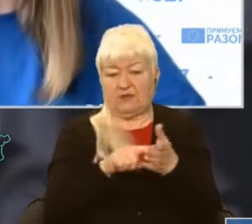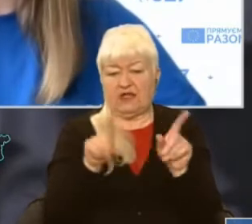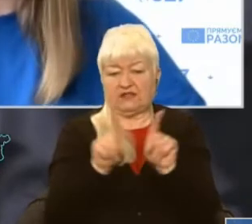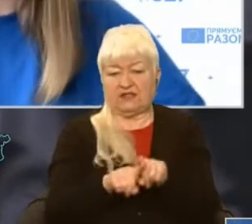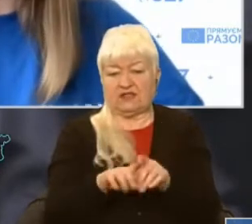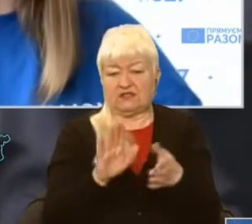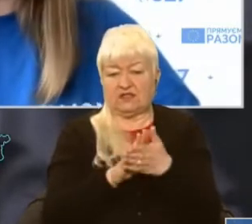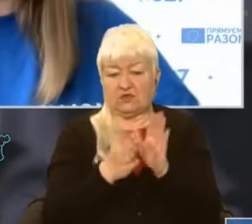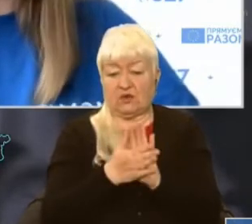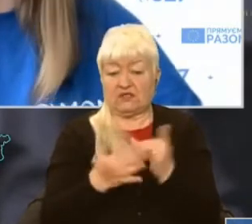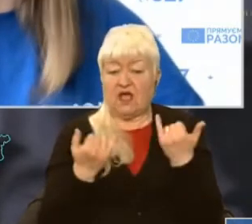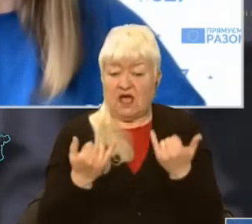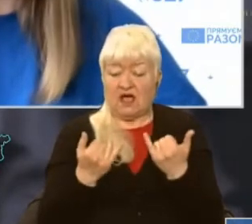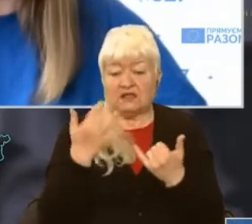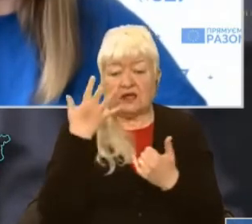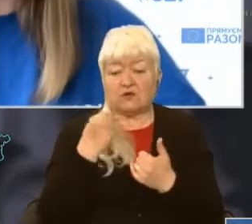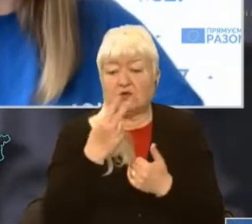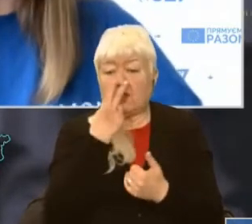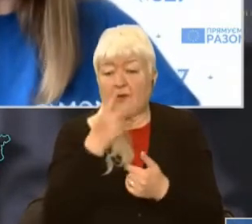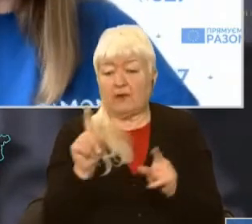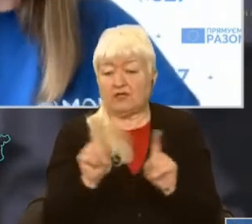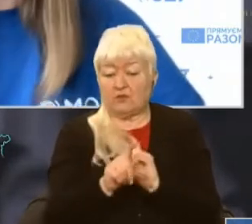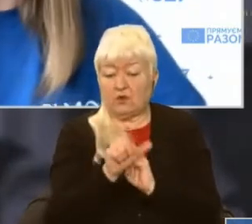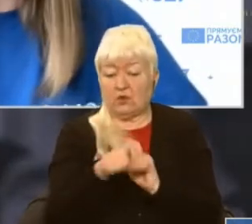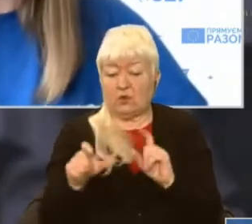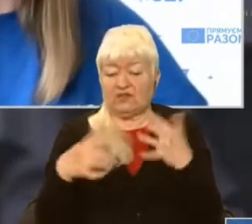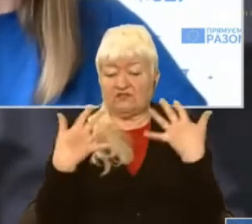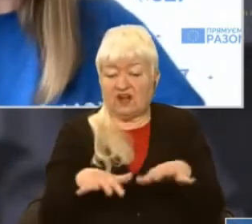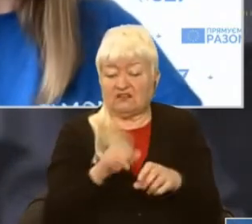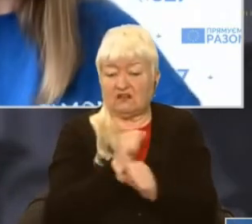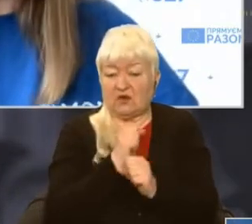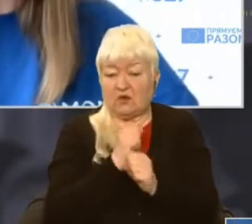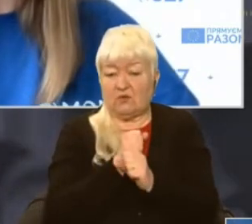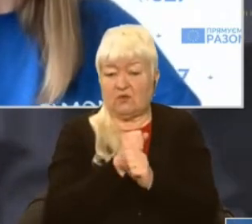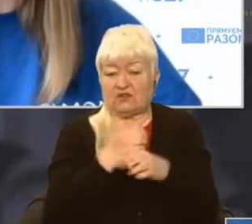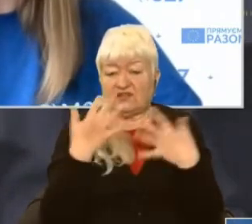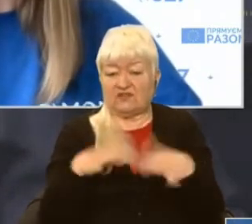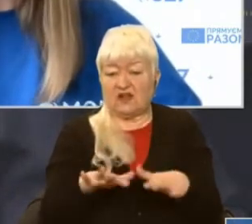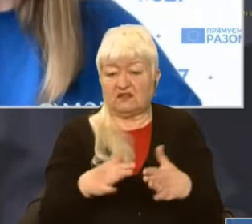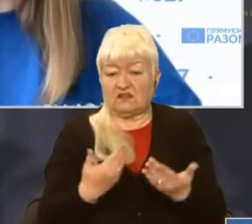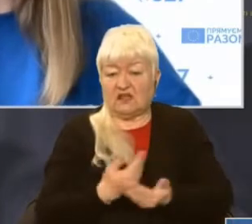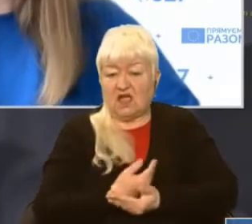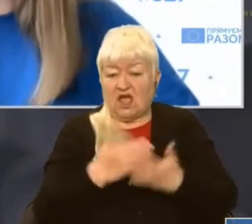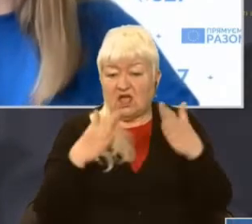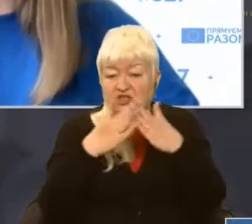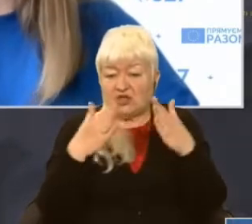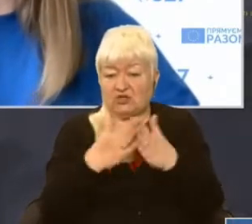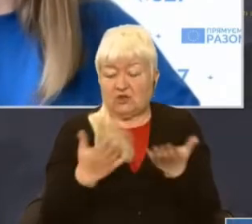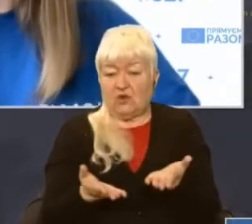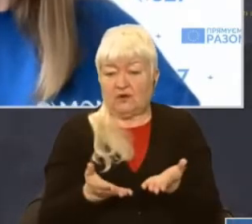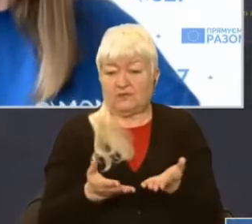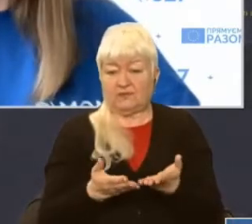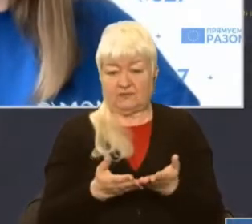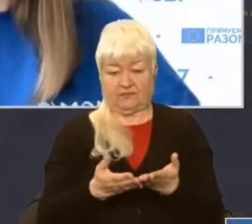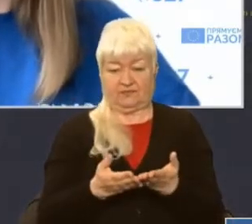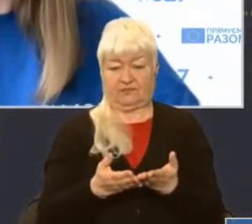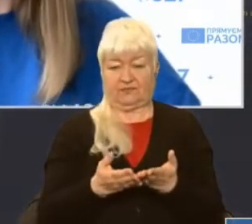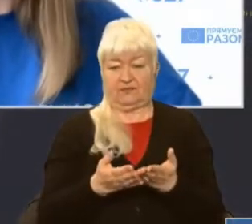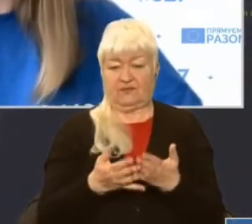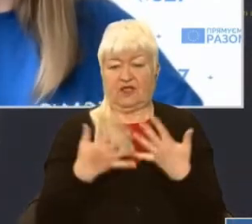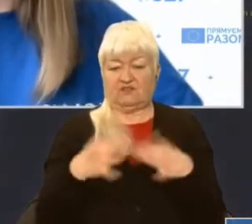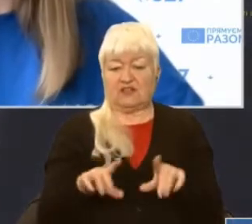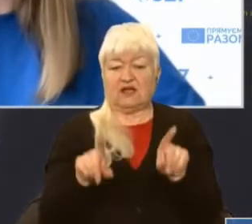ситуації. А зараз, коли ми бачимо, що люди втратили роботу, люди втратили житло, люди втратили якусь, знаєте, такі